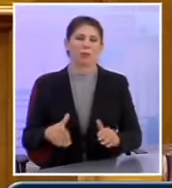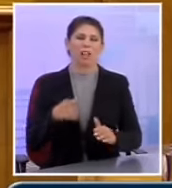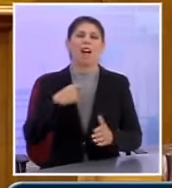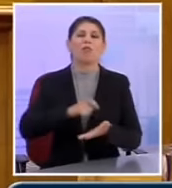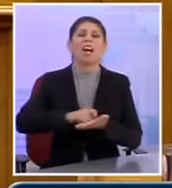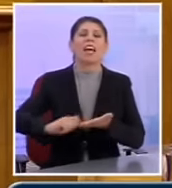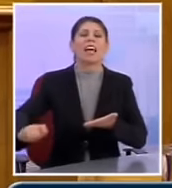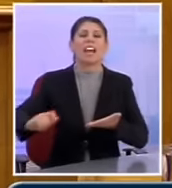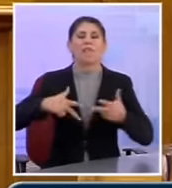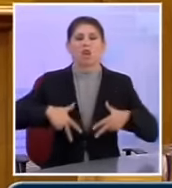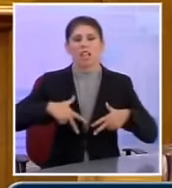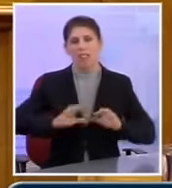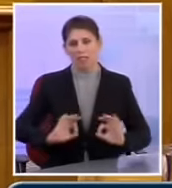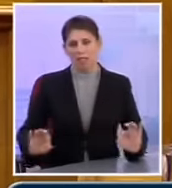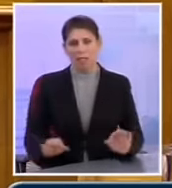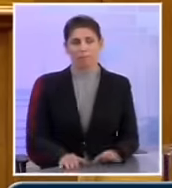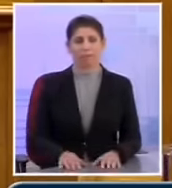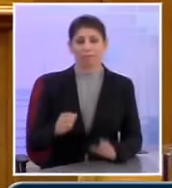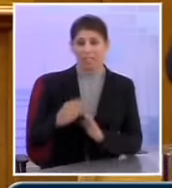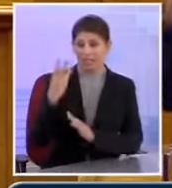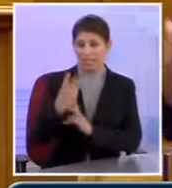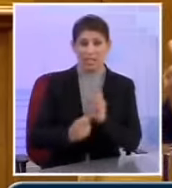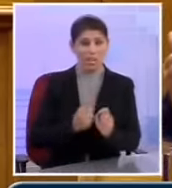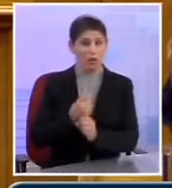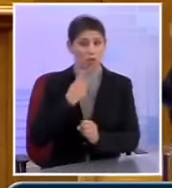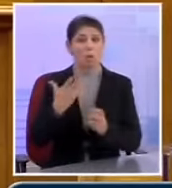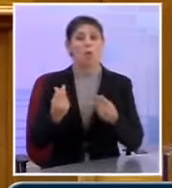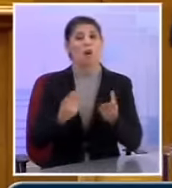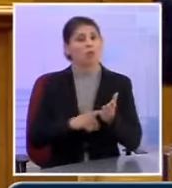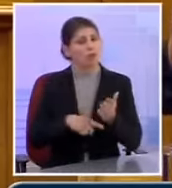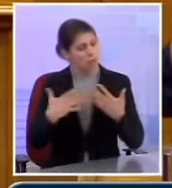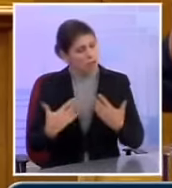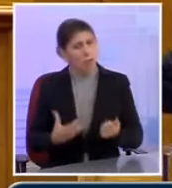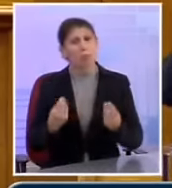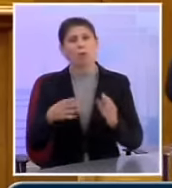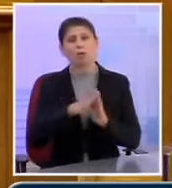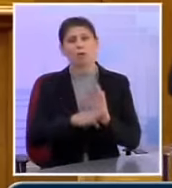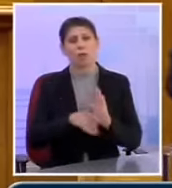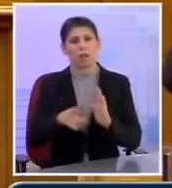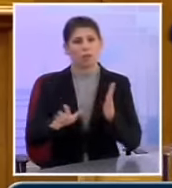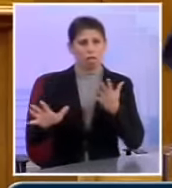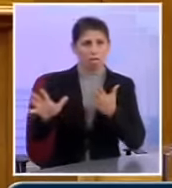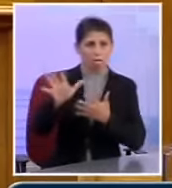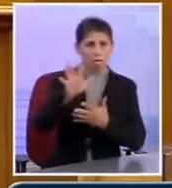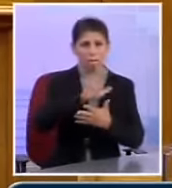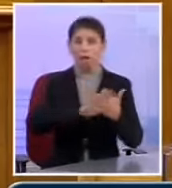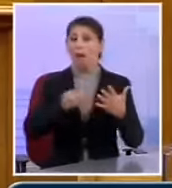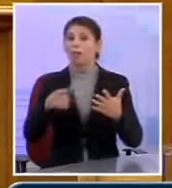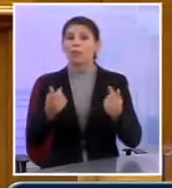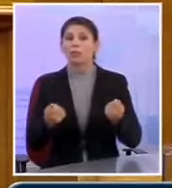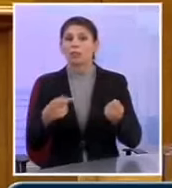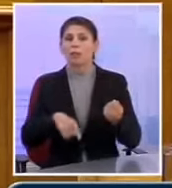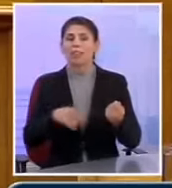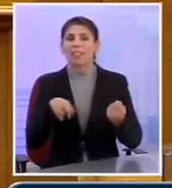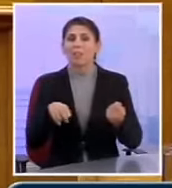Βουλή ότι έχουμε πολλές νομοθεσίες, πολλούς κανόνες και αυτό γίνεται επειδή δεν έχουμε